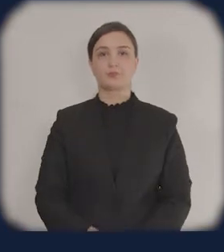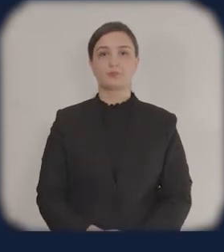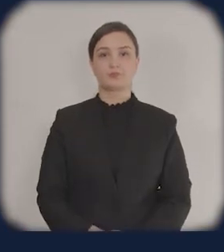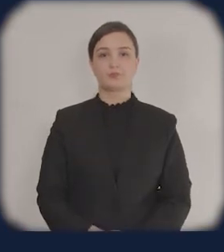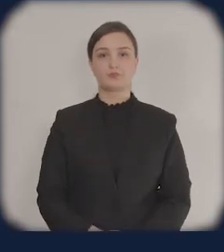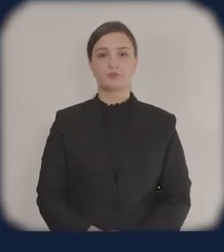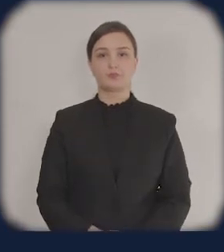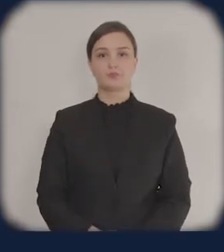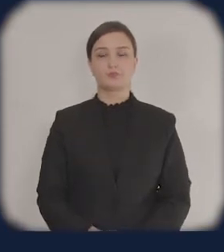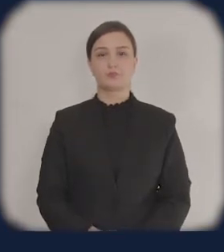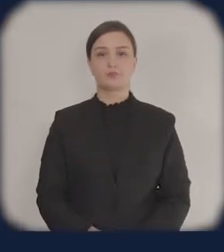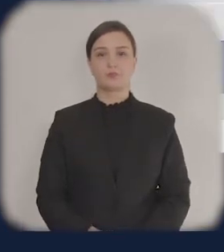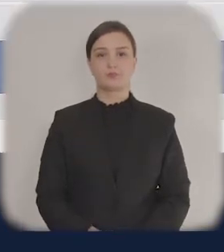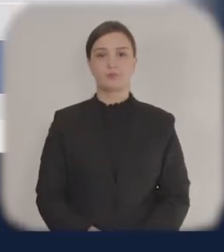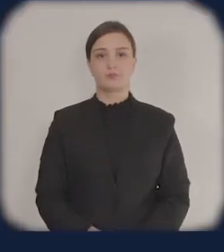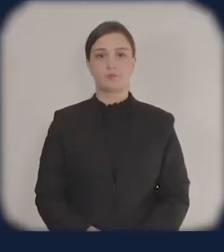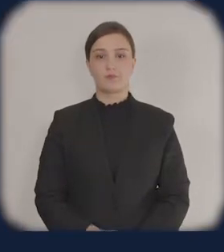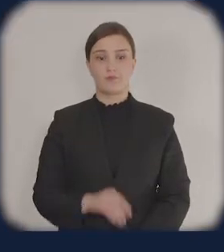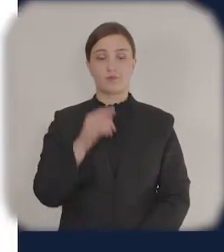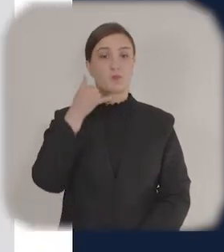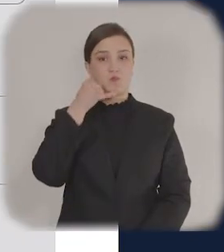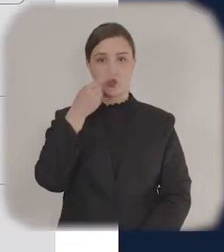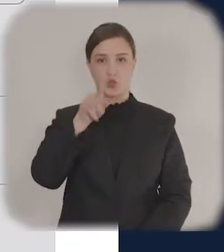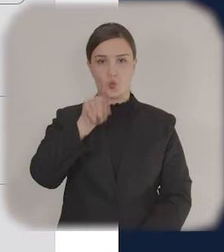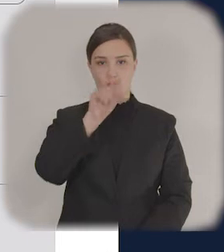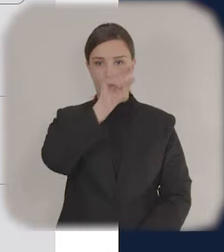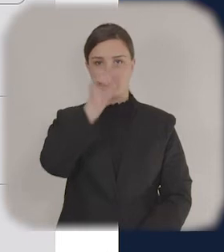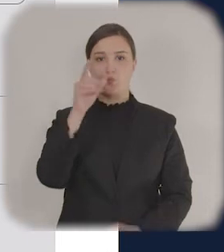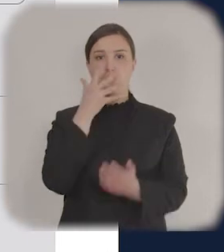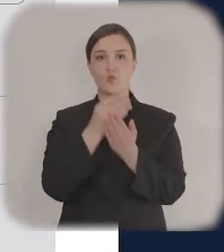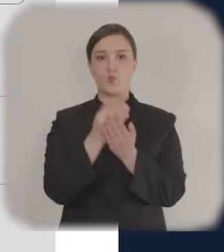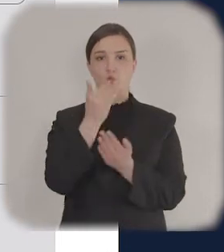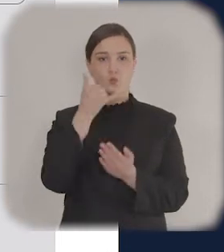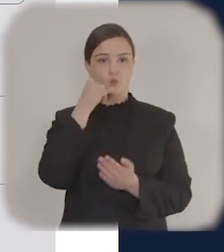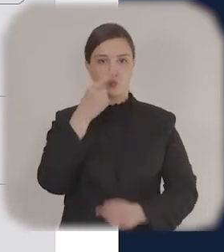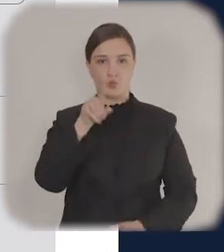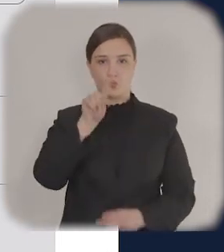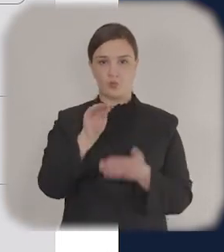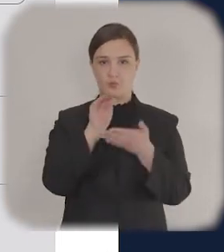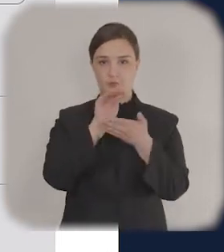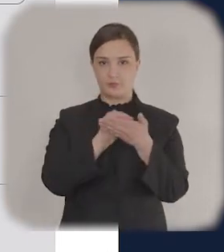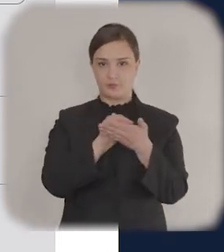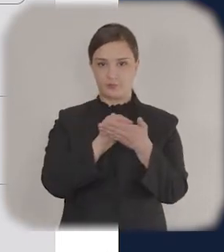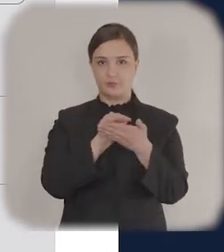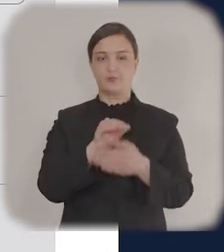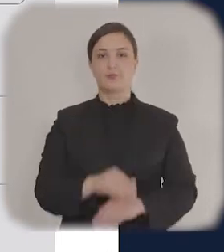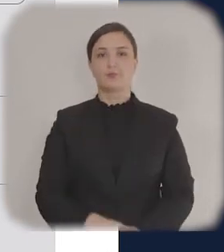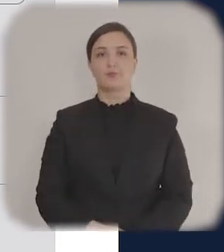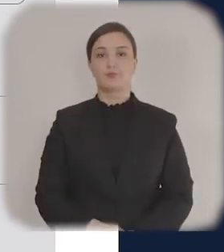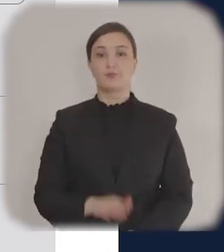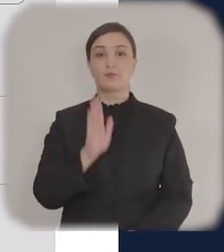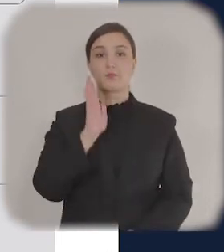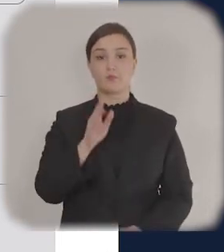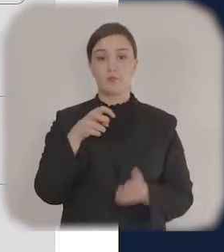keçin. Telefon nömrəsi sahəsinə mobil telefon nömrənizi yazın. Nömrənizə SMS